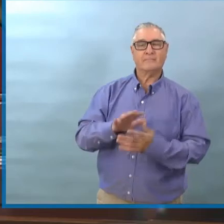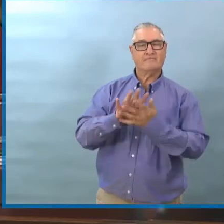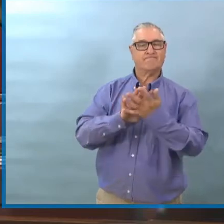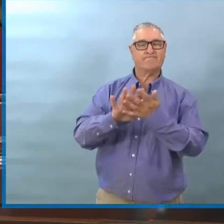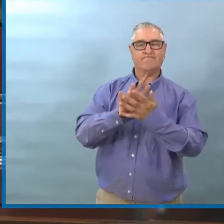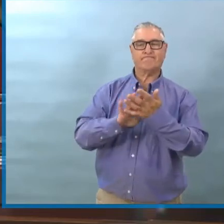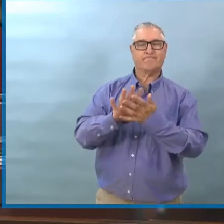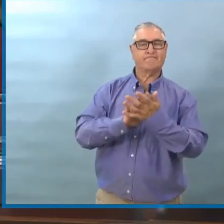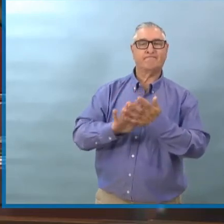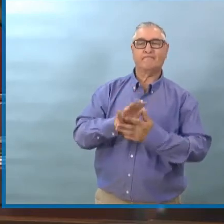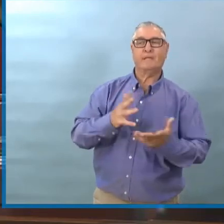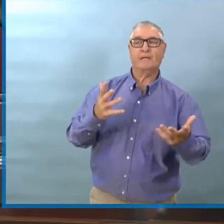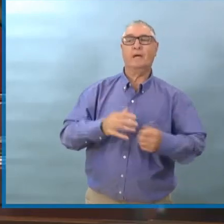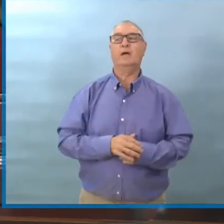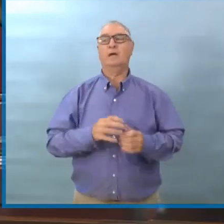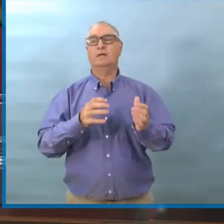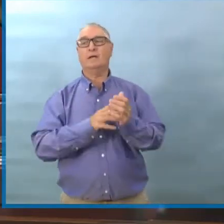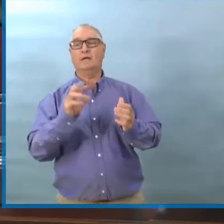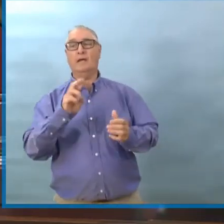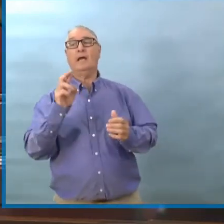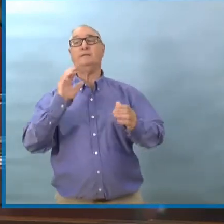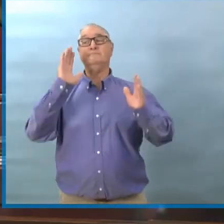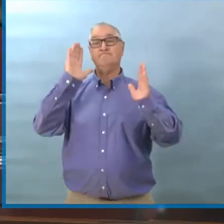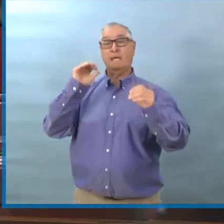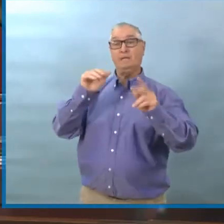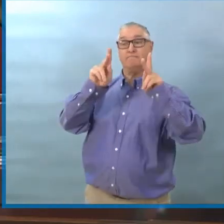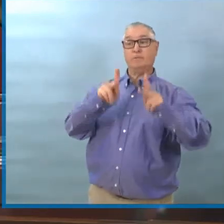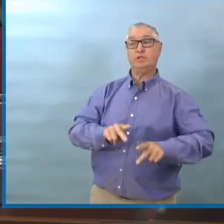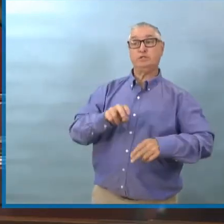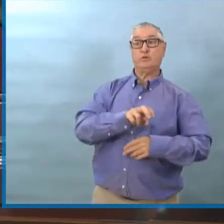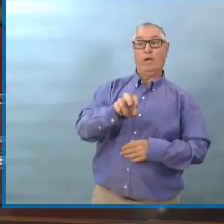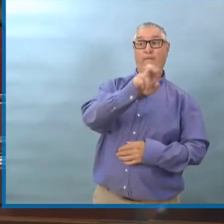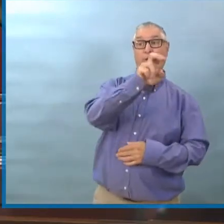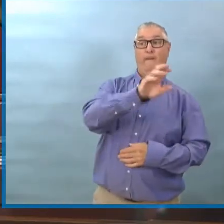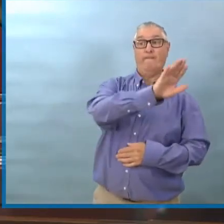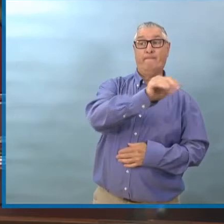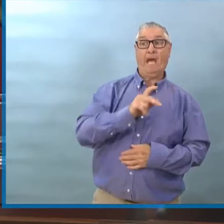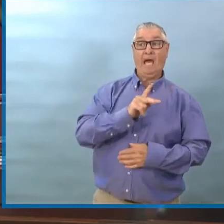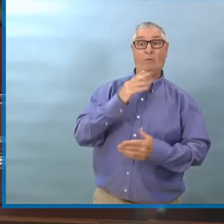Je ne connais pas la raison du voyage, mais c'était en Europe.